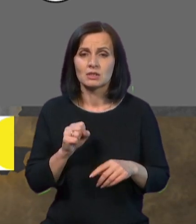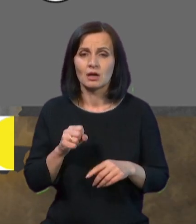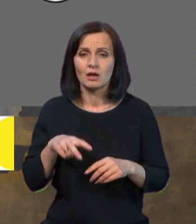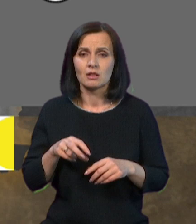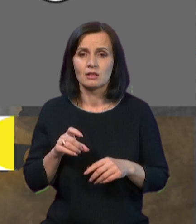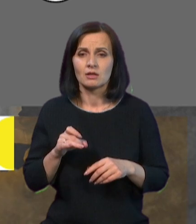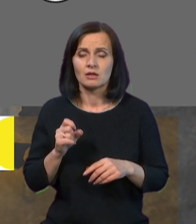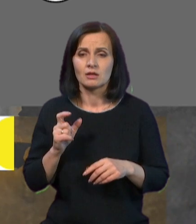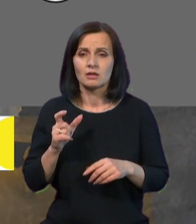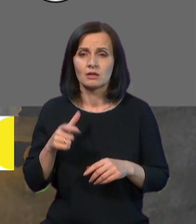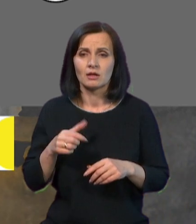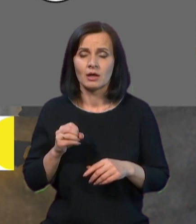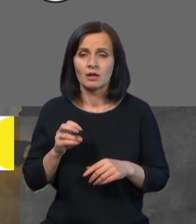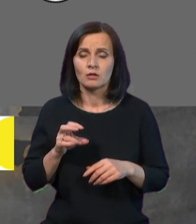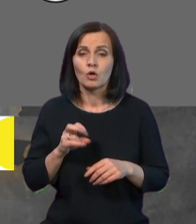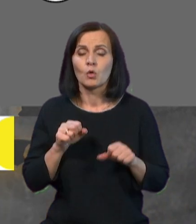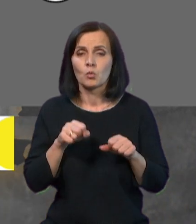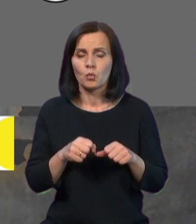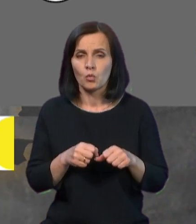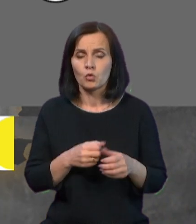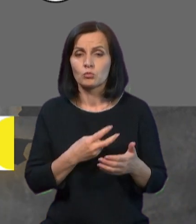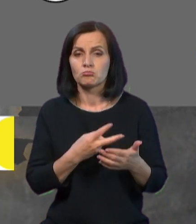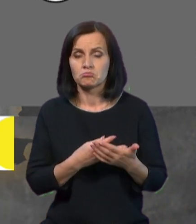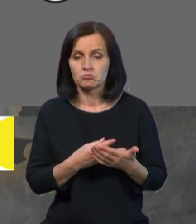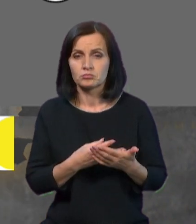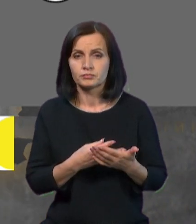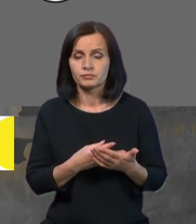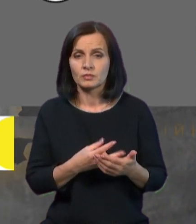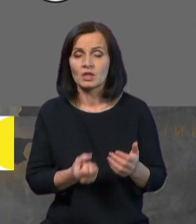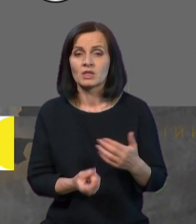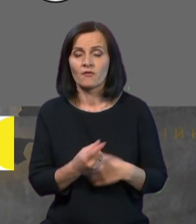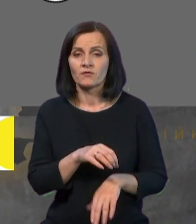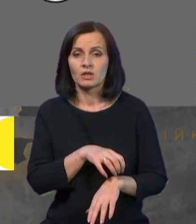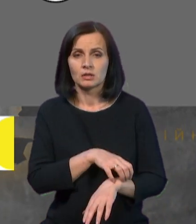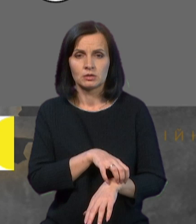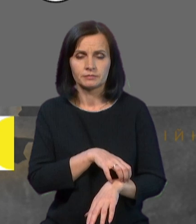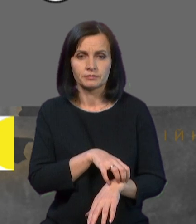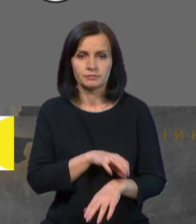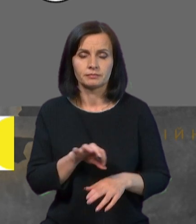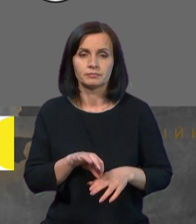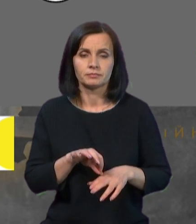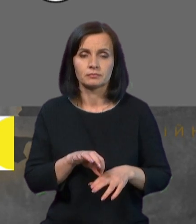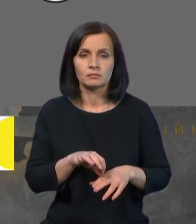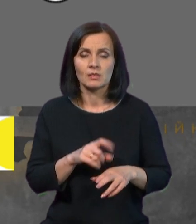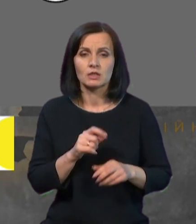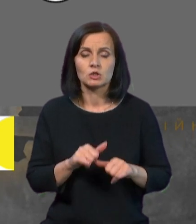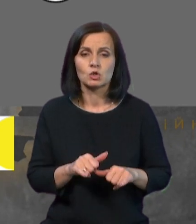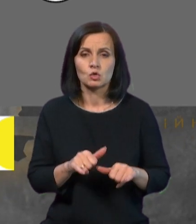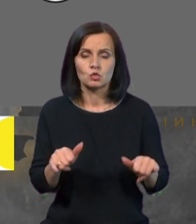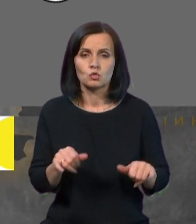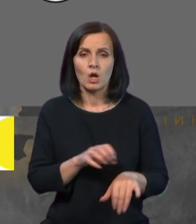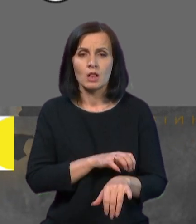може проявитися цей стан, вже може вилетитися в алергічне захворювання з розвитком